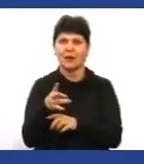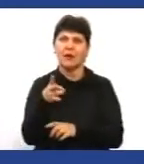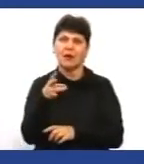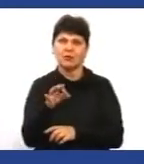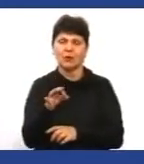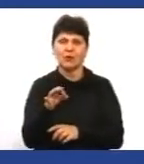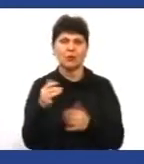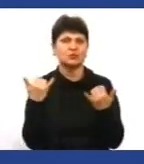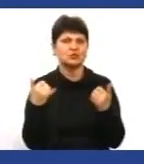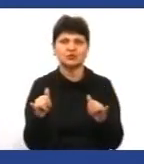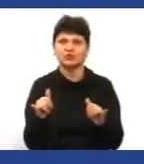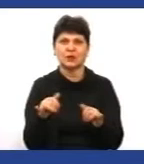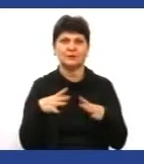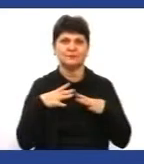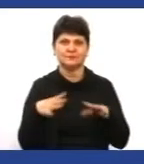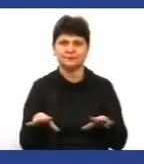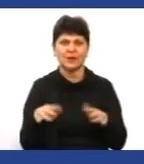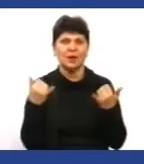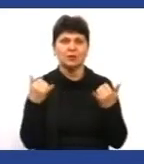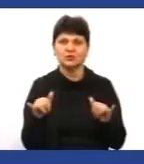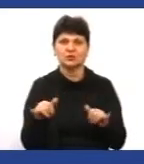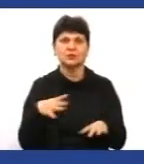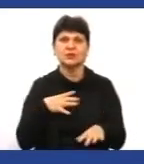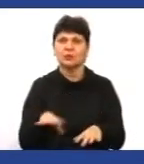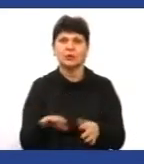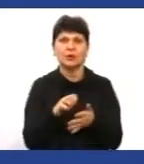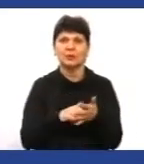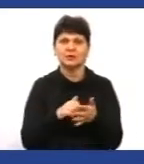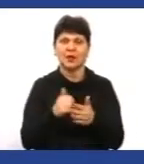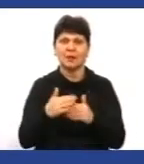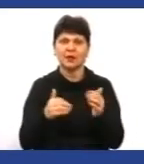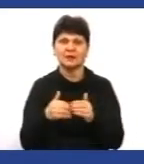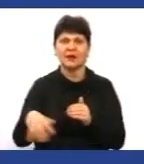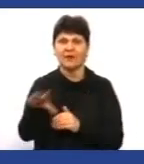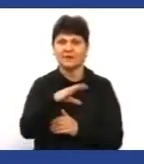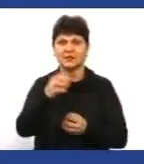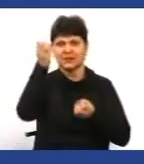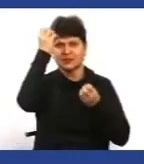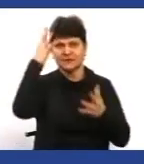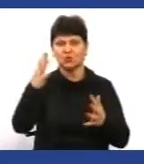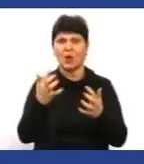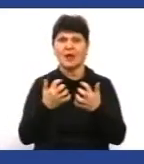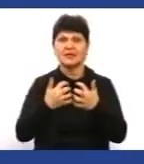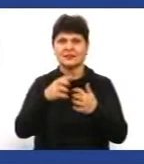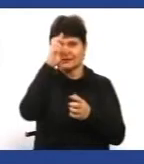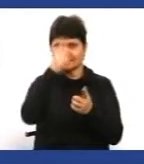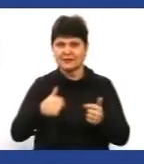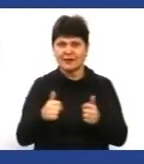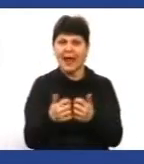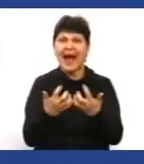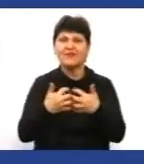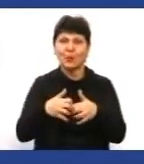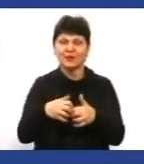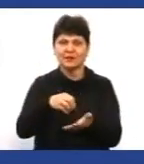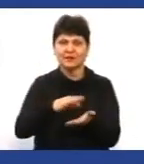у нас не відбувалося. Не відбувалося по одній простій причині, тому що практично во всіх цивилизованних країнах, помимо автоматичної фіксування, обязательно